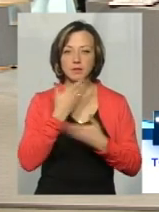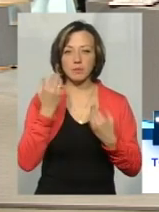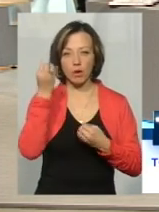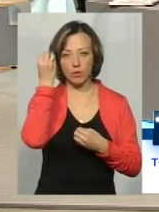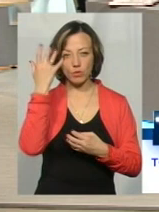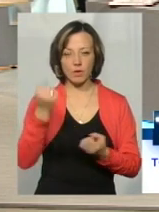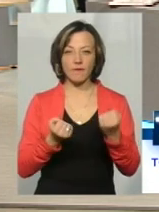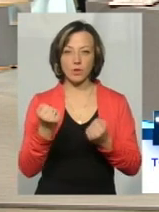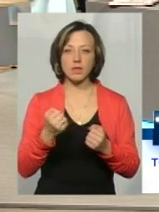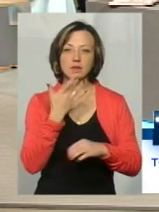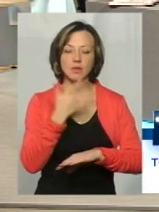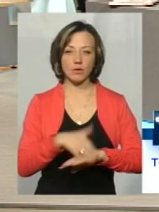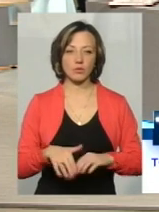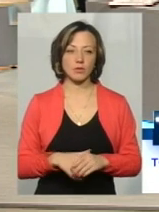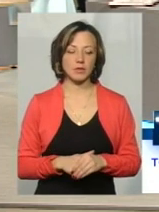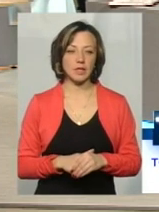яка є там за кордоном.